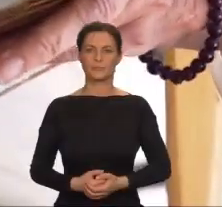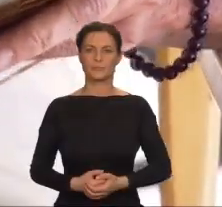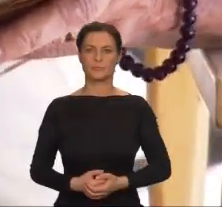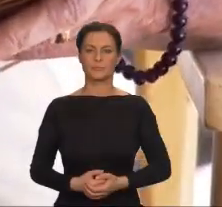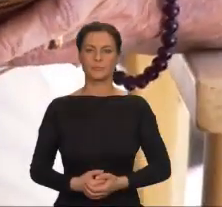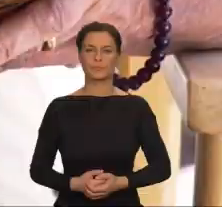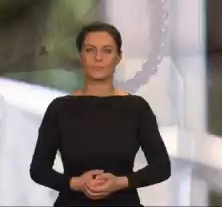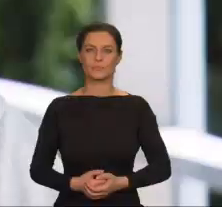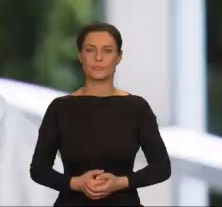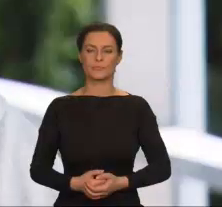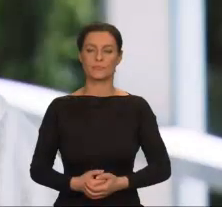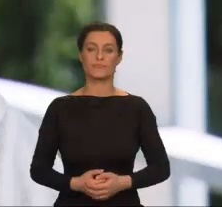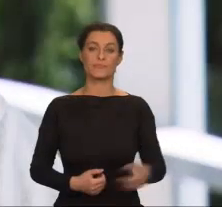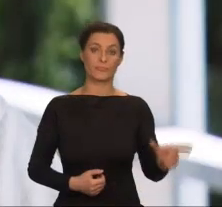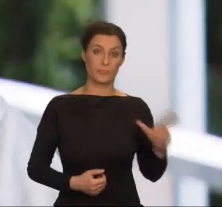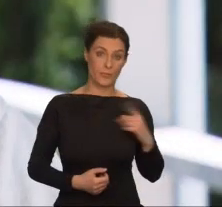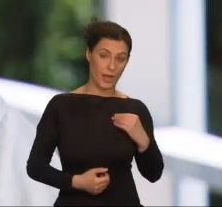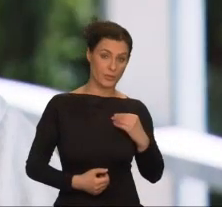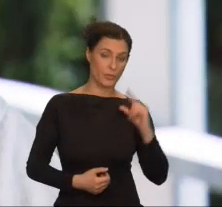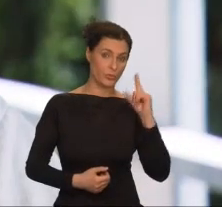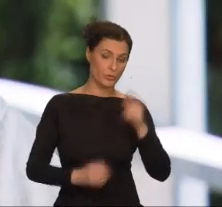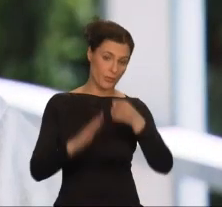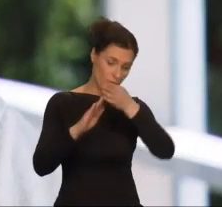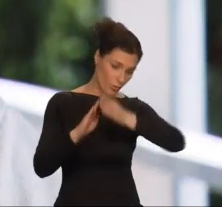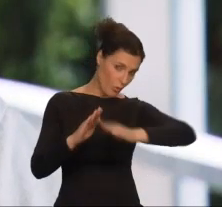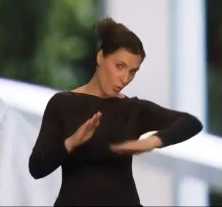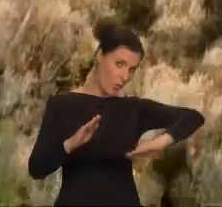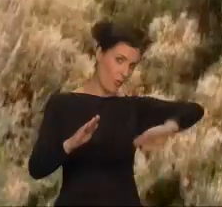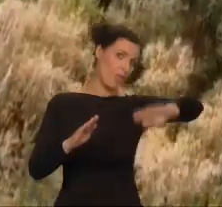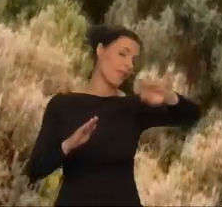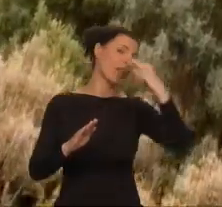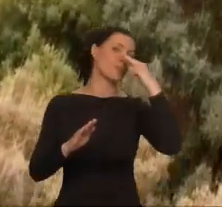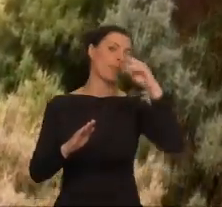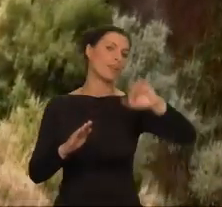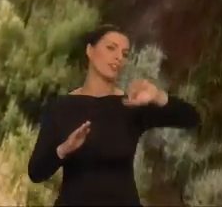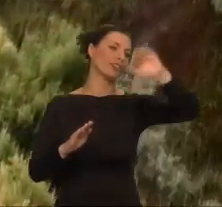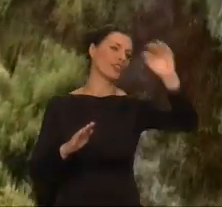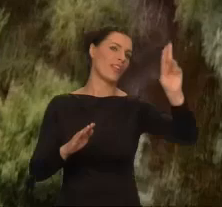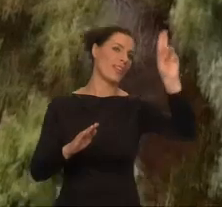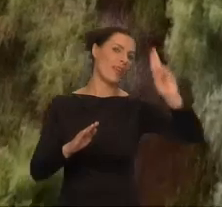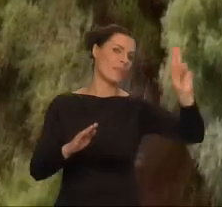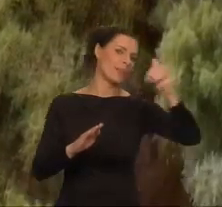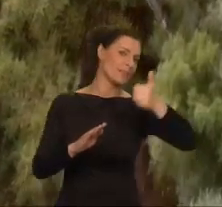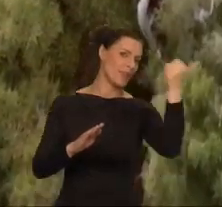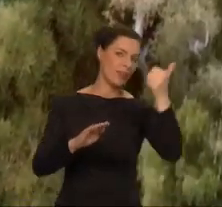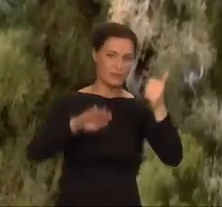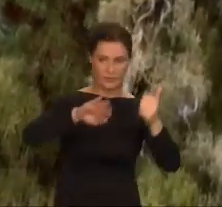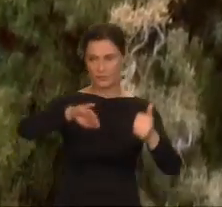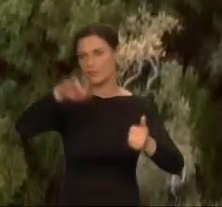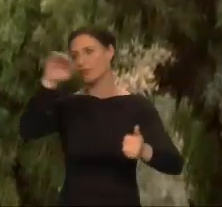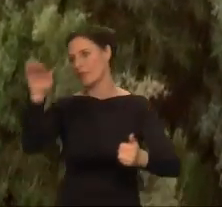Gdy pójdziemy do doliny, zobaczysz niebieskie wzgórza na lewo i niebieskie wzgórza na prawo.